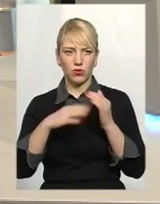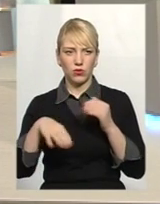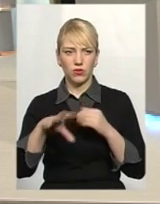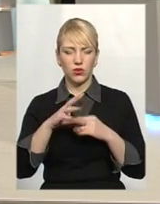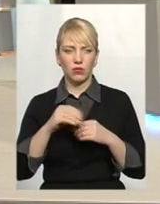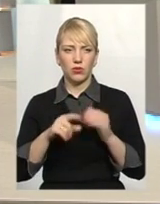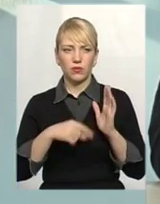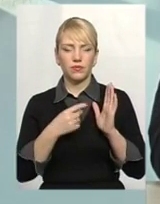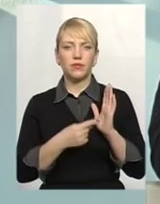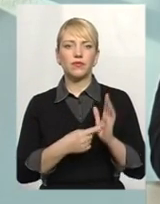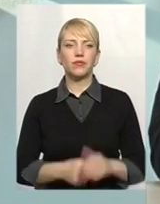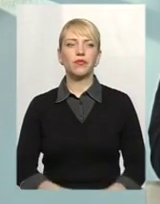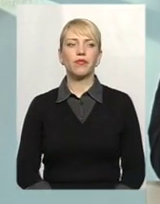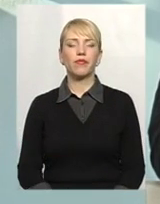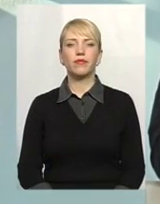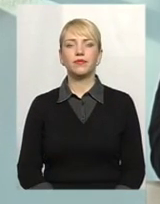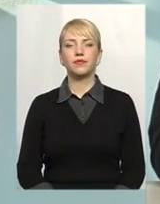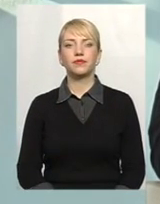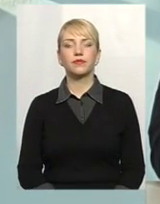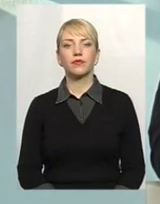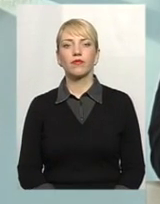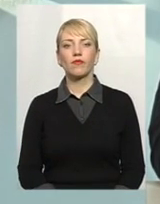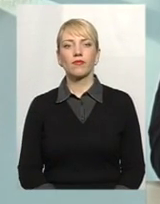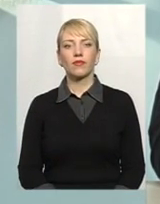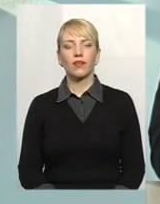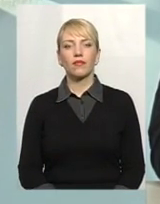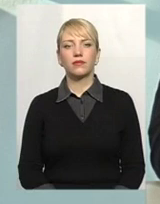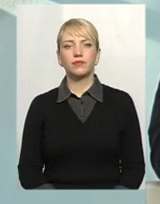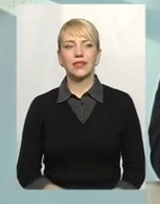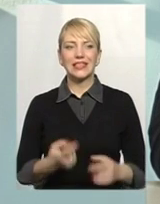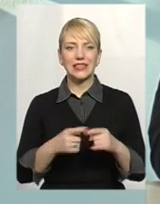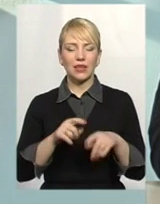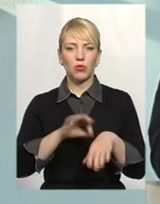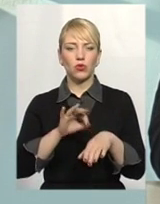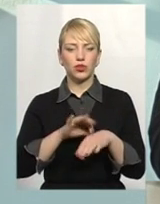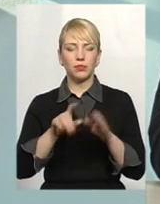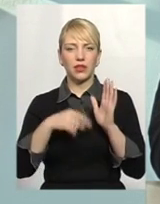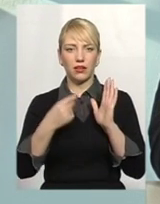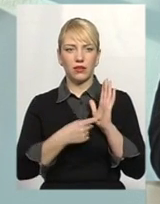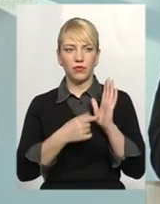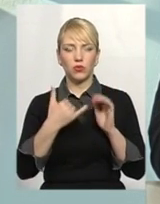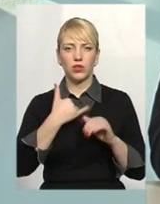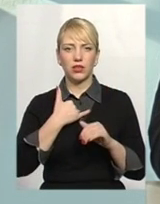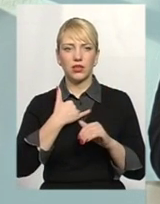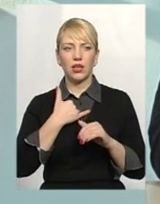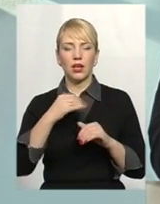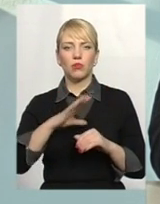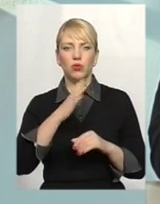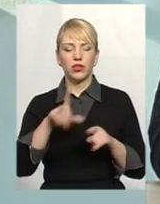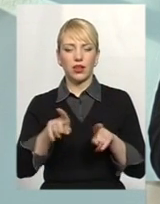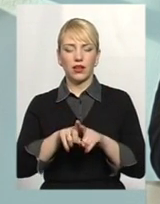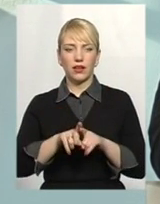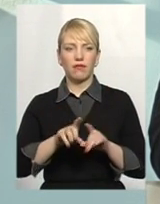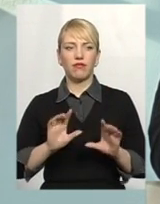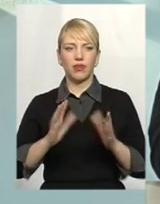Дякую. Можна я прокоментую питання? Питання досить таке болюче. У нас були такі випадки,